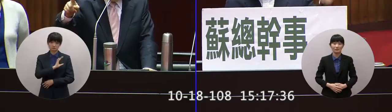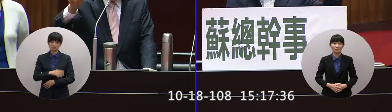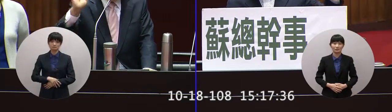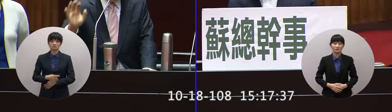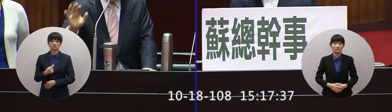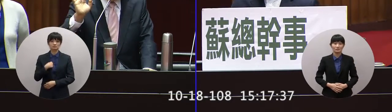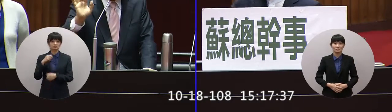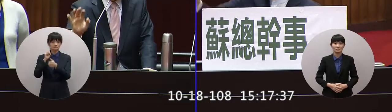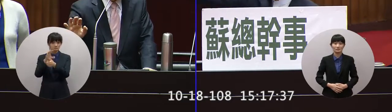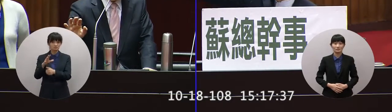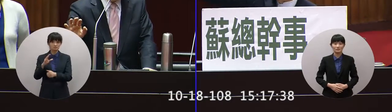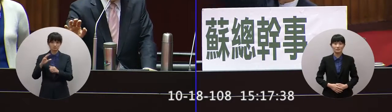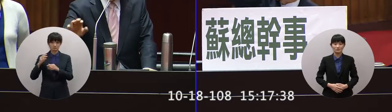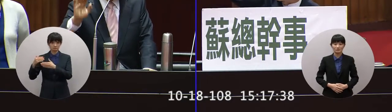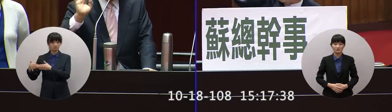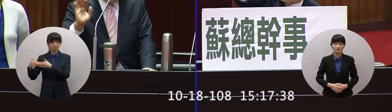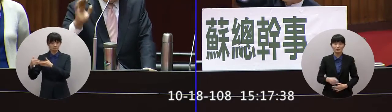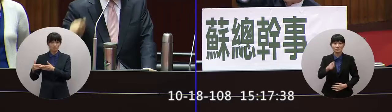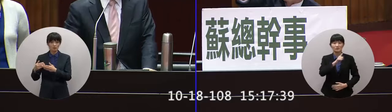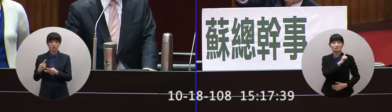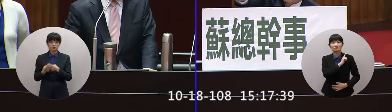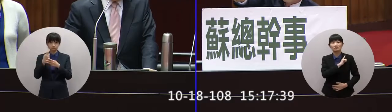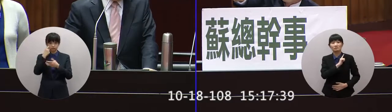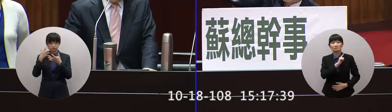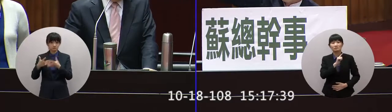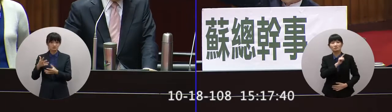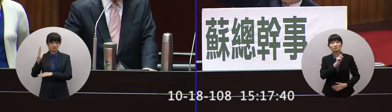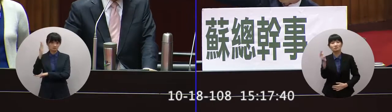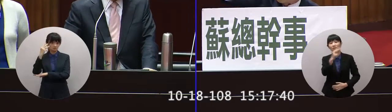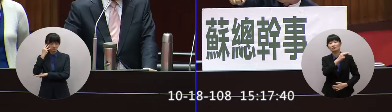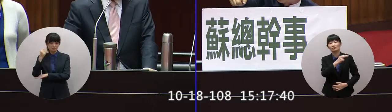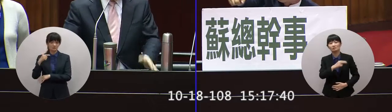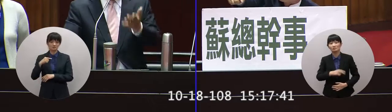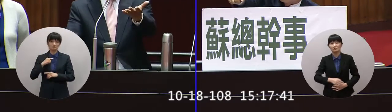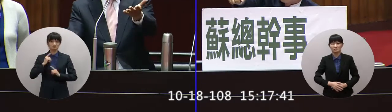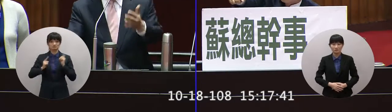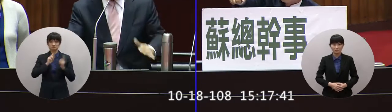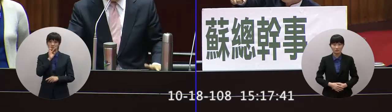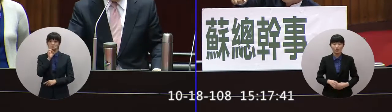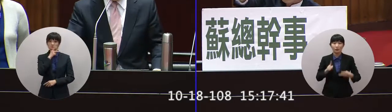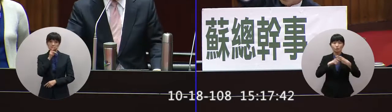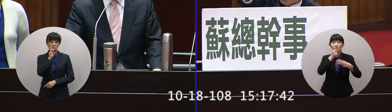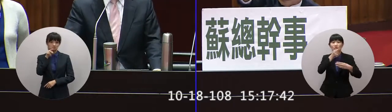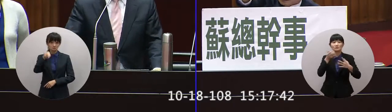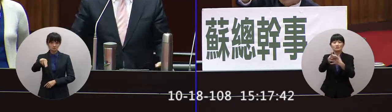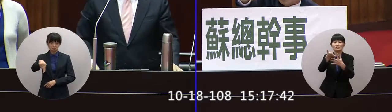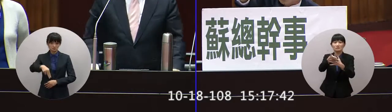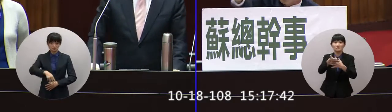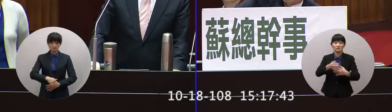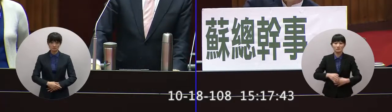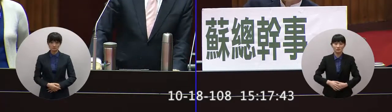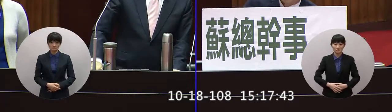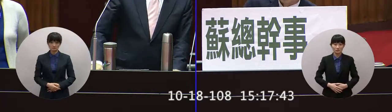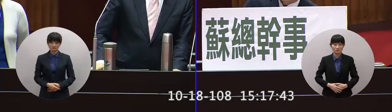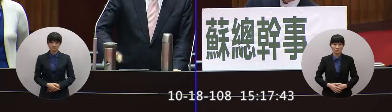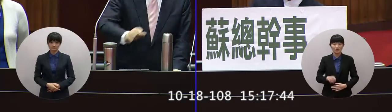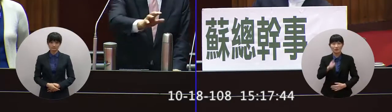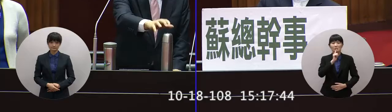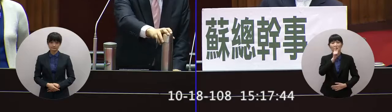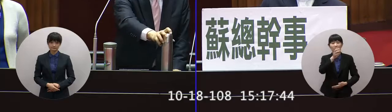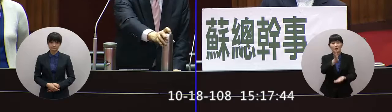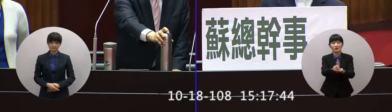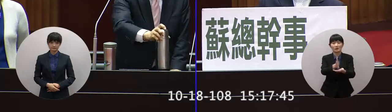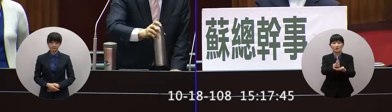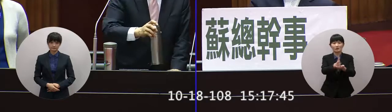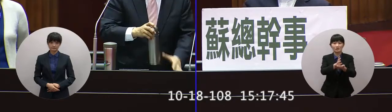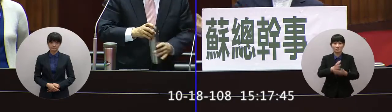中國一切為政治服務隨時都可以這樣請主席主持你不是在問我嗎請你聽請你聽這話題我們跟你